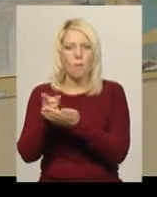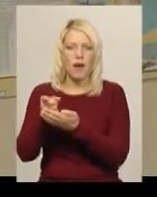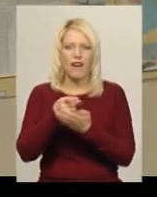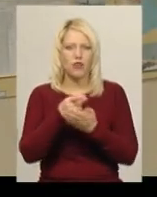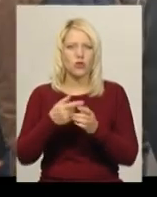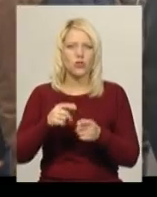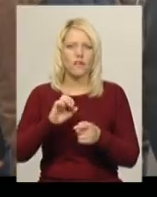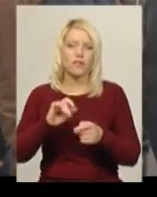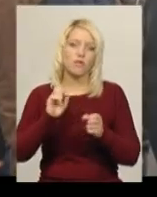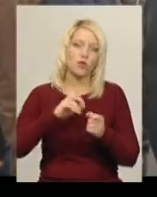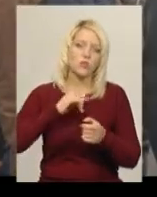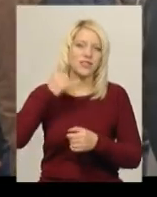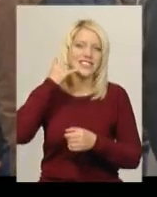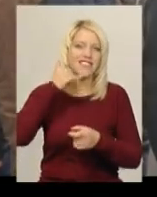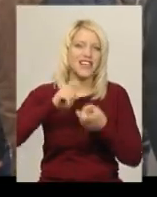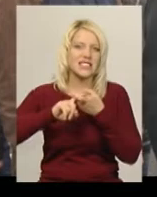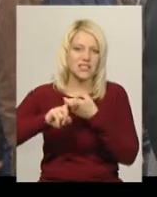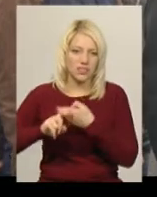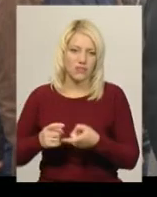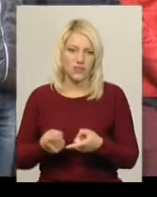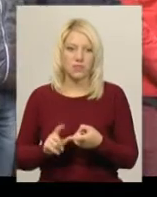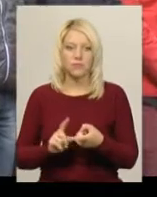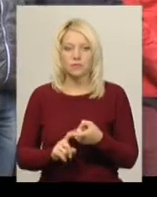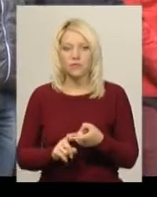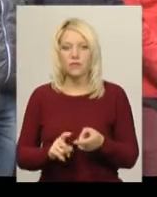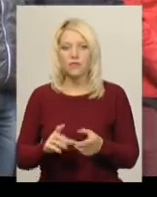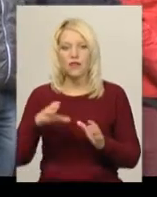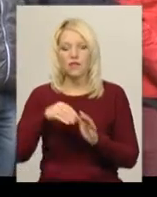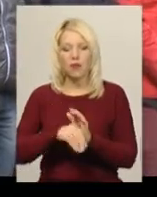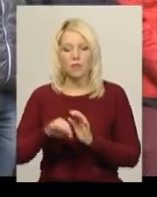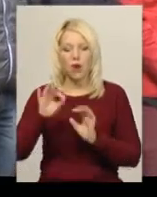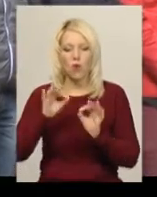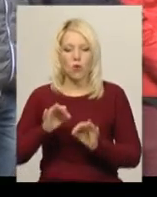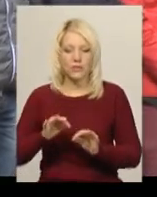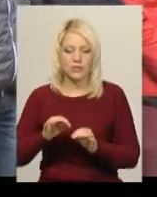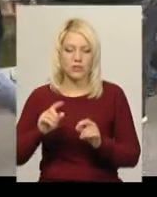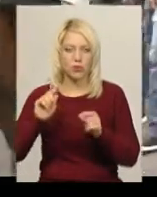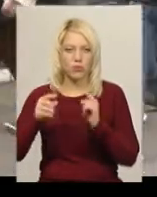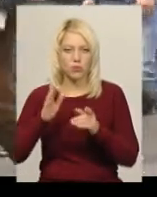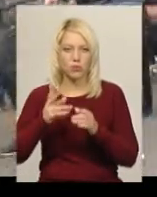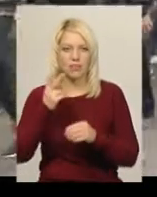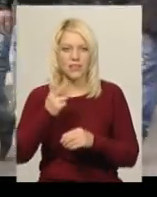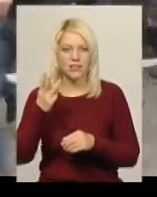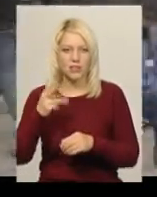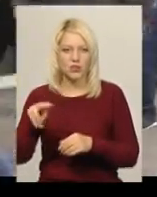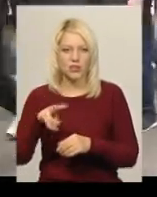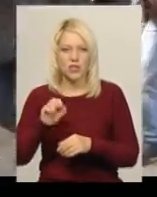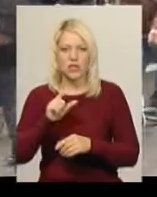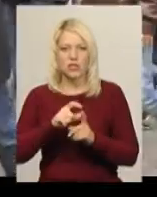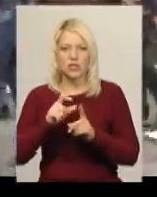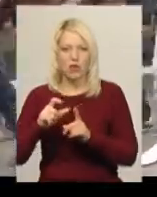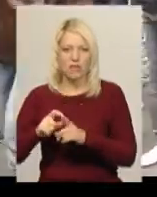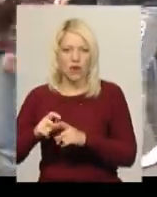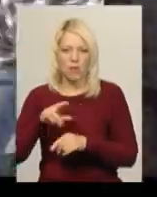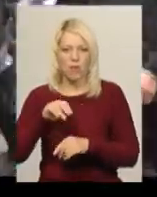Це можуть бути зв'язки. Остання відправка призовників у навчальний центр в рамках осіннього призову відбудеться 23 листопада. За словами Олега Поповича, до зони